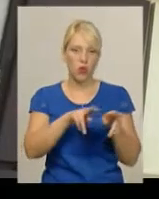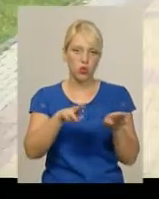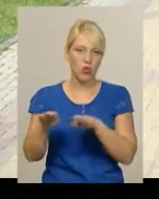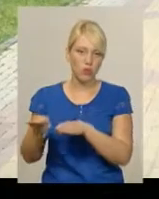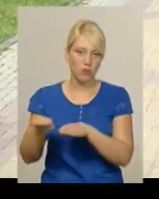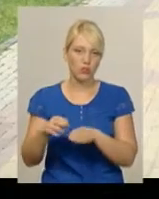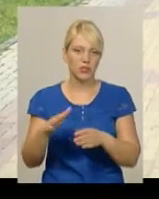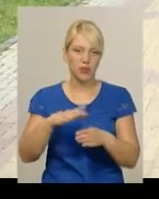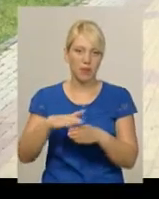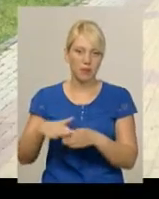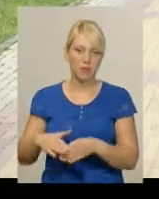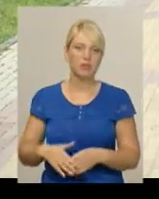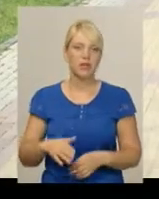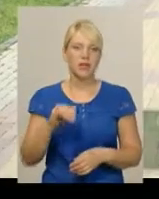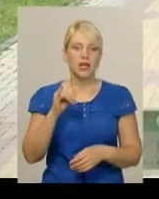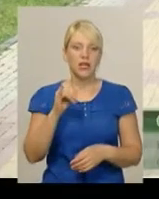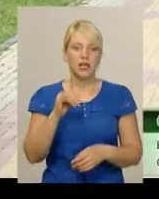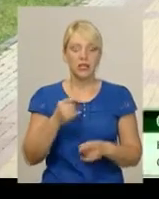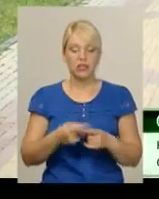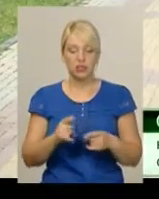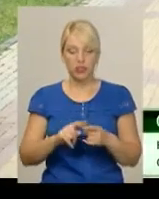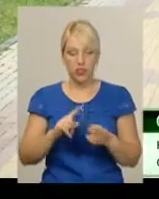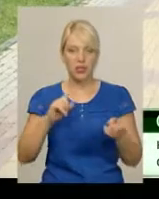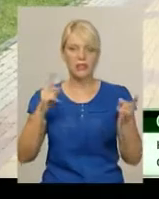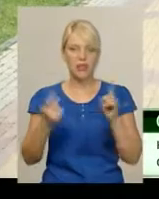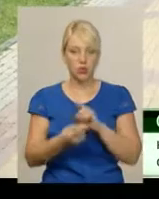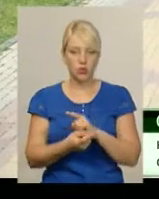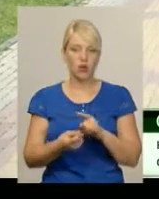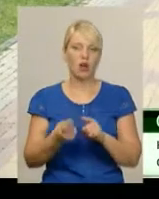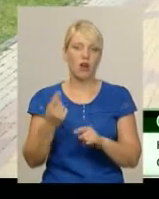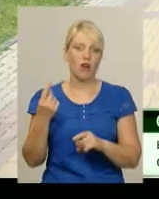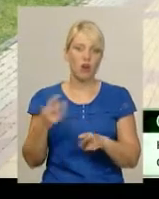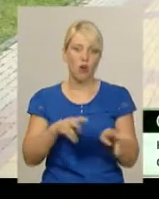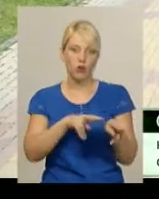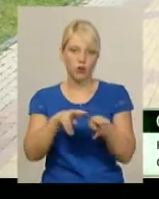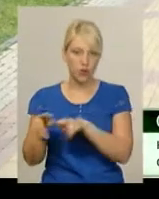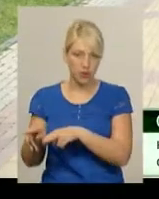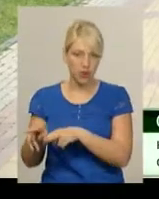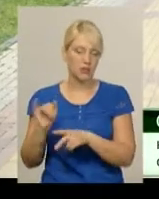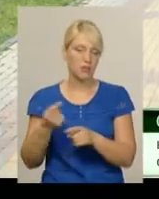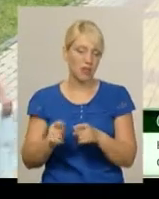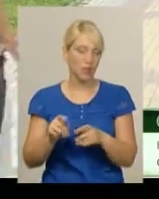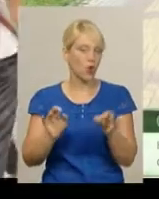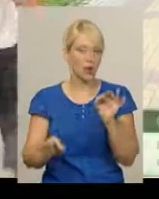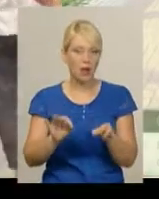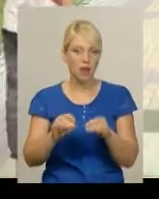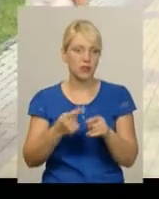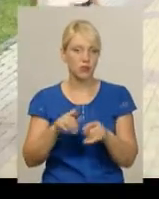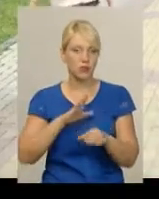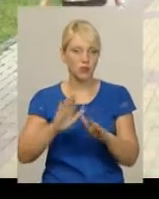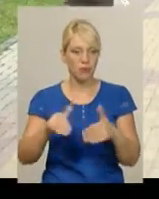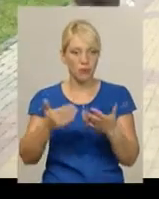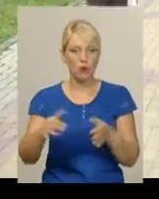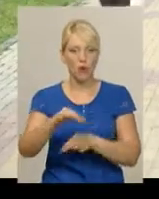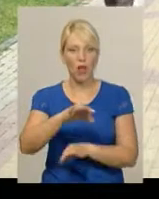мафів. Мафи стають однотипними, тобто це нормально, це було запропоновано якраз в проєкті